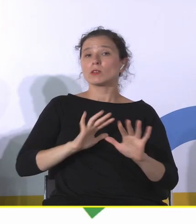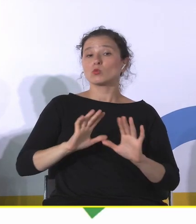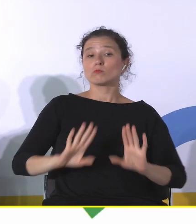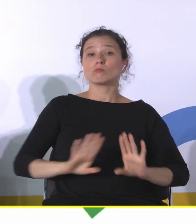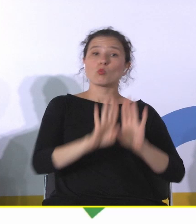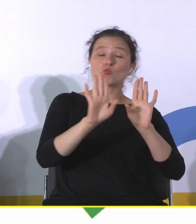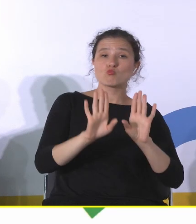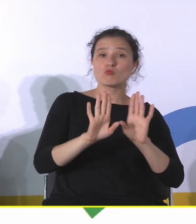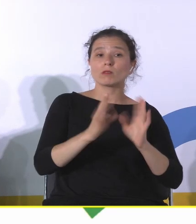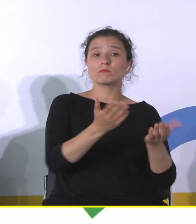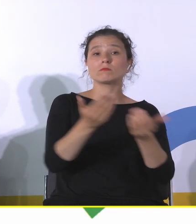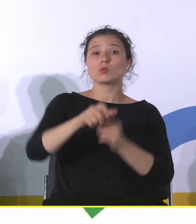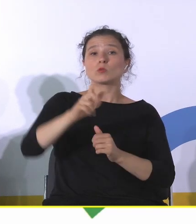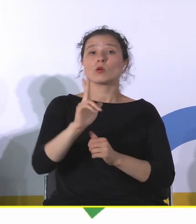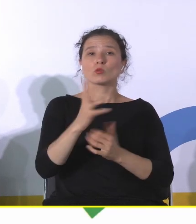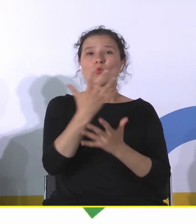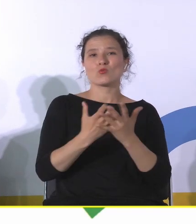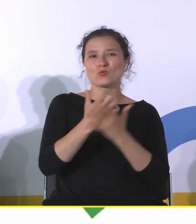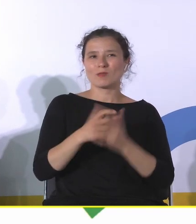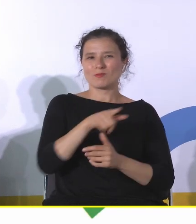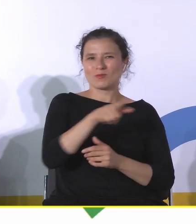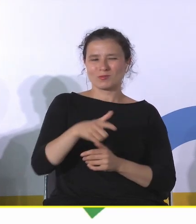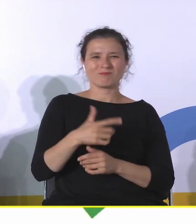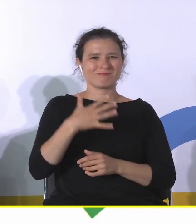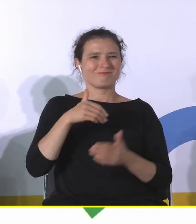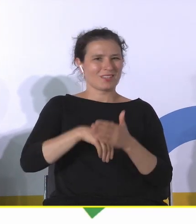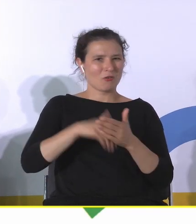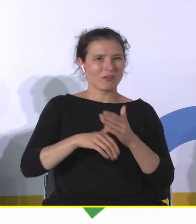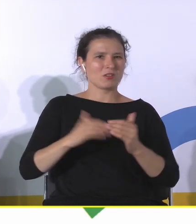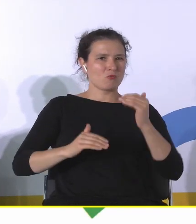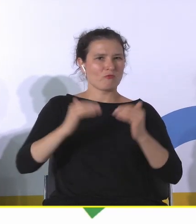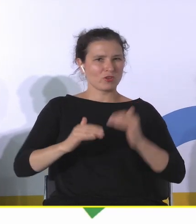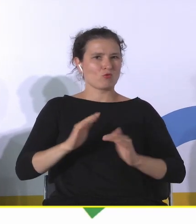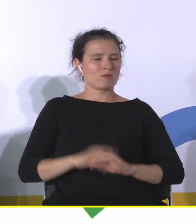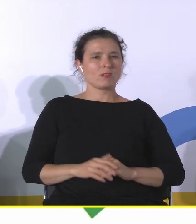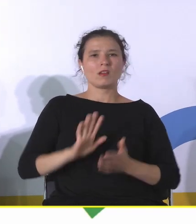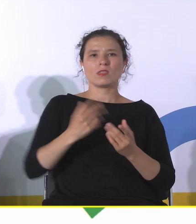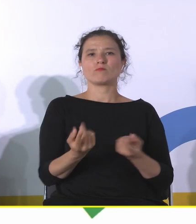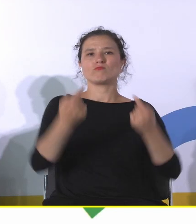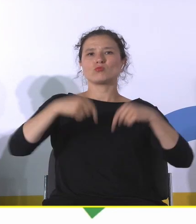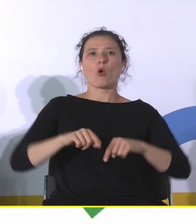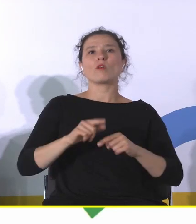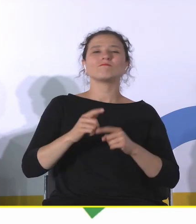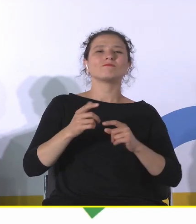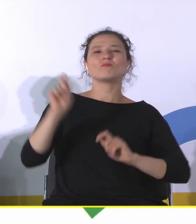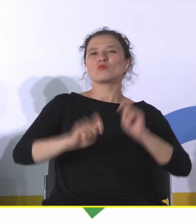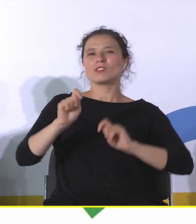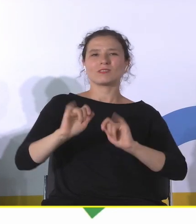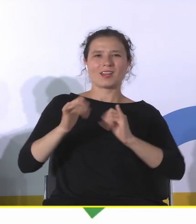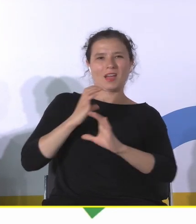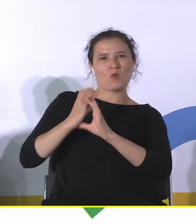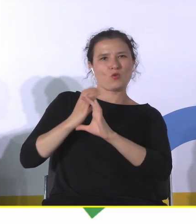użytkowników, by zachowywali się w bardziej zrównoważony sposób. Na przykład przybywali do nich z równoważonym transportem, a nie,